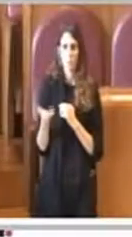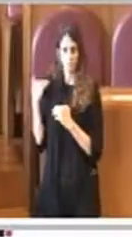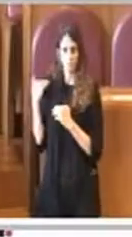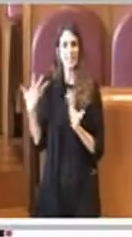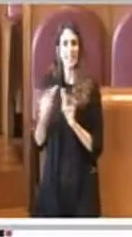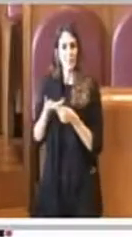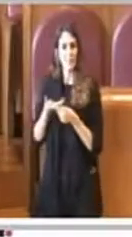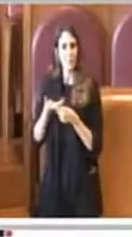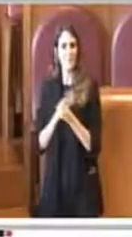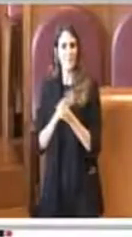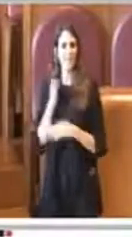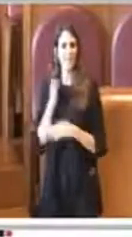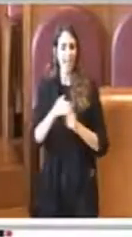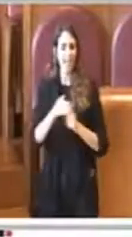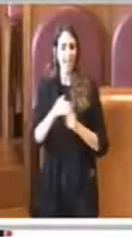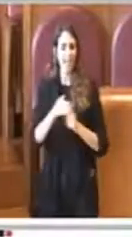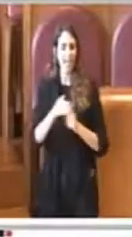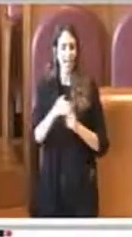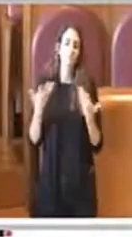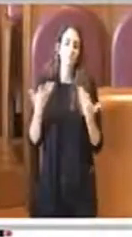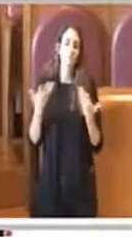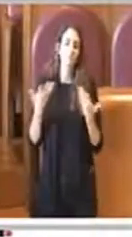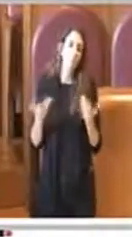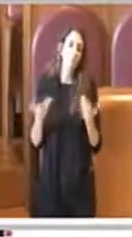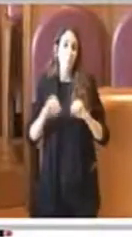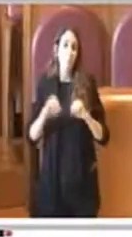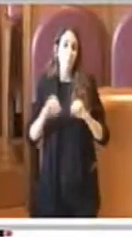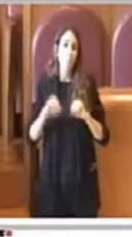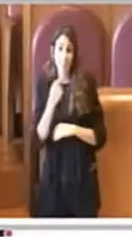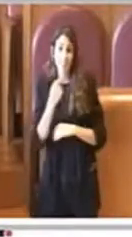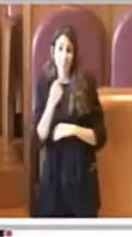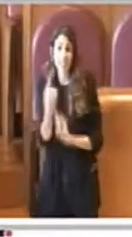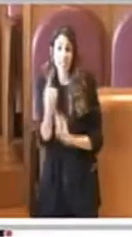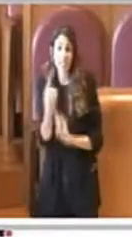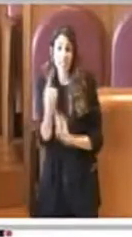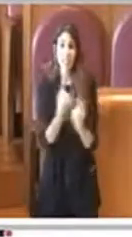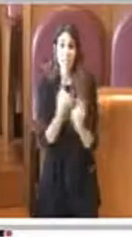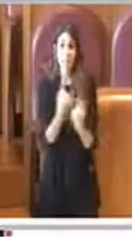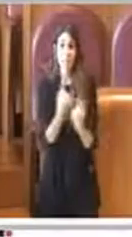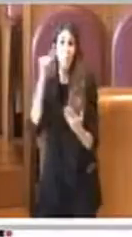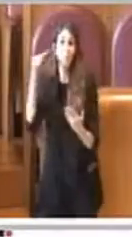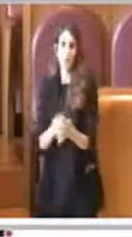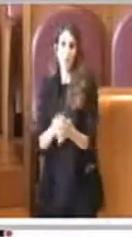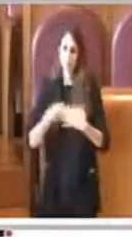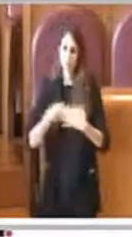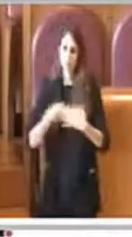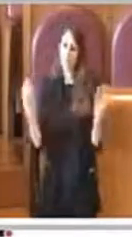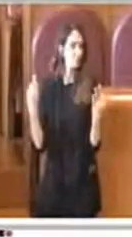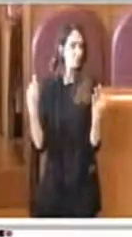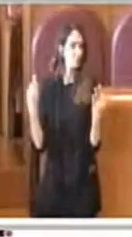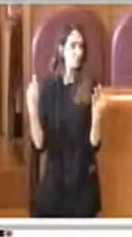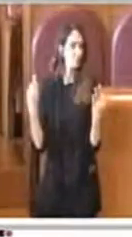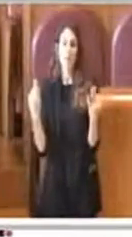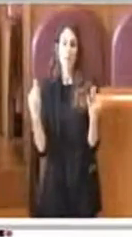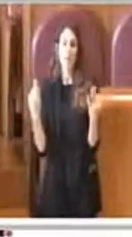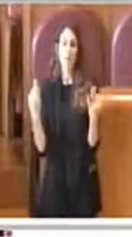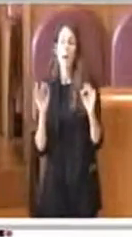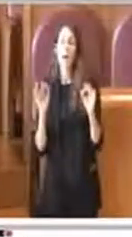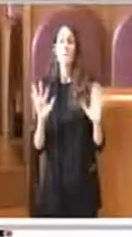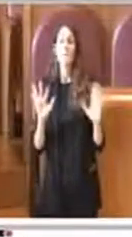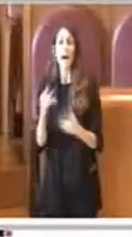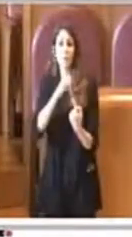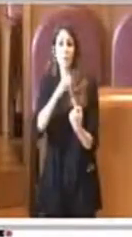ed effettivamente non possiamo dire che la situazione sia tornata nella normalità, ma comunque non è in una